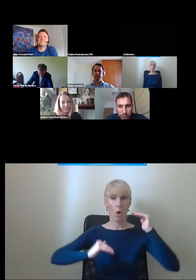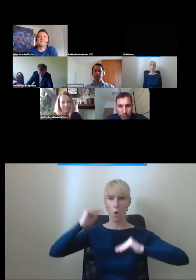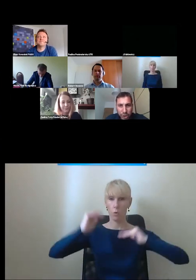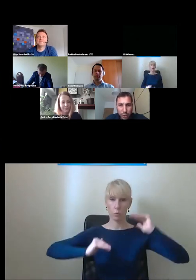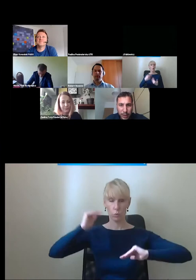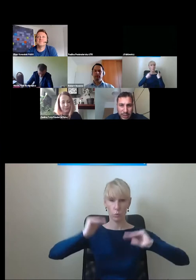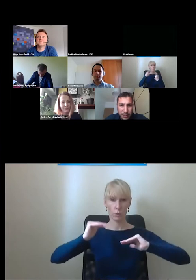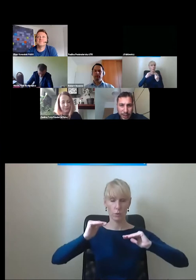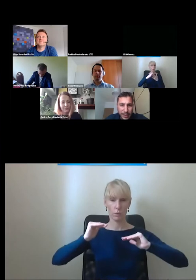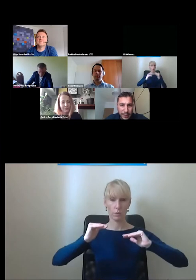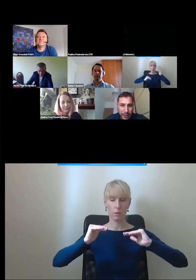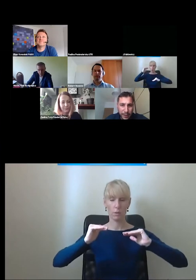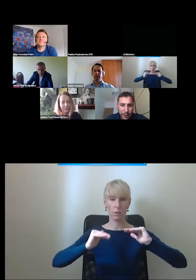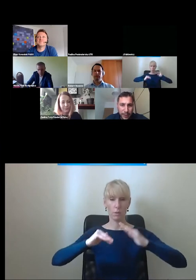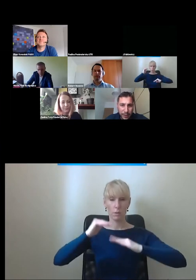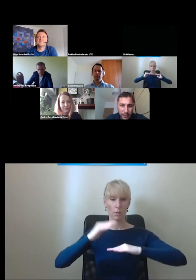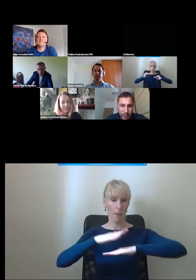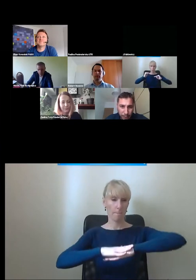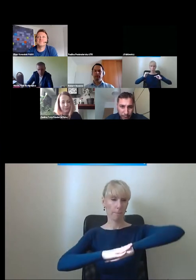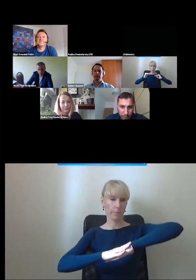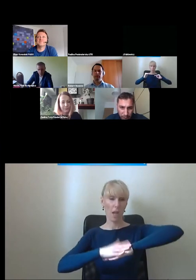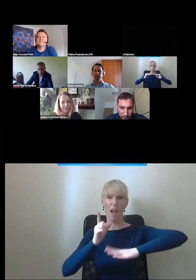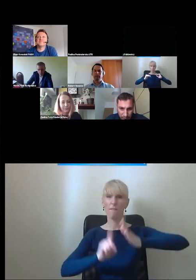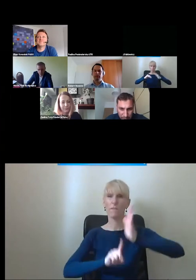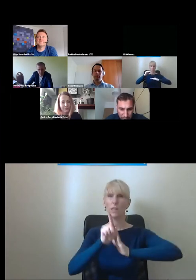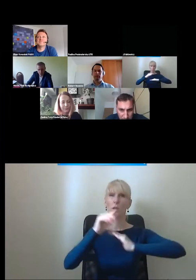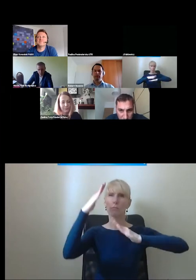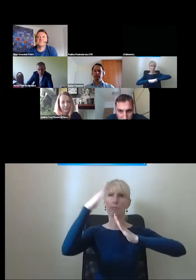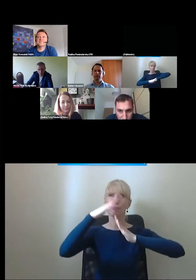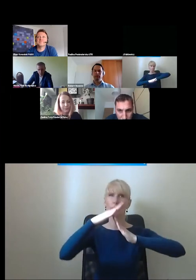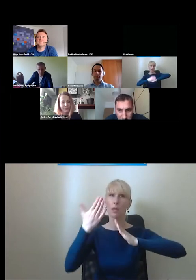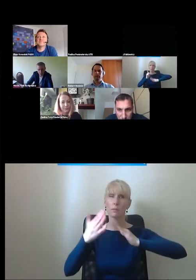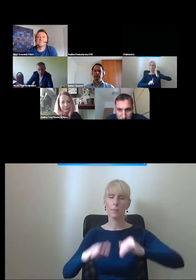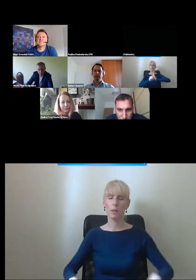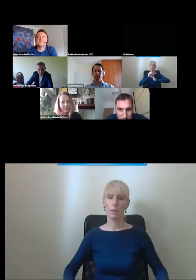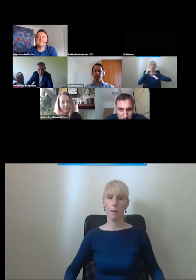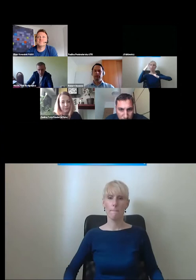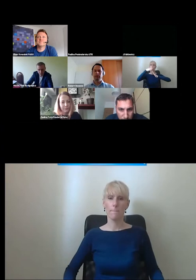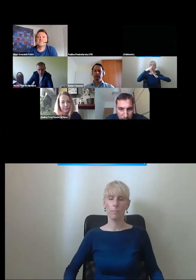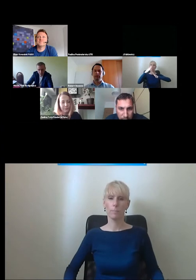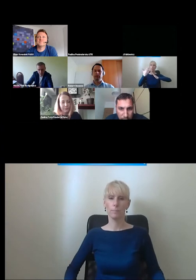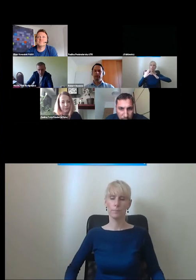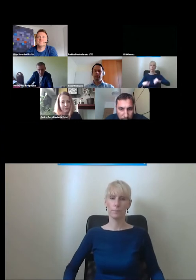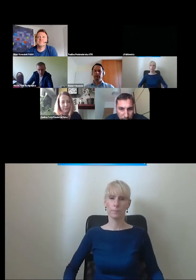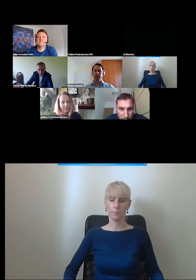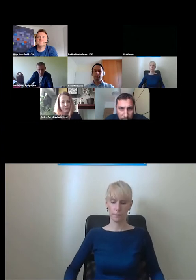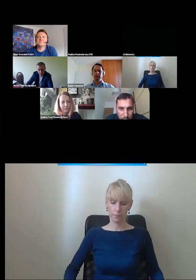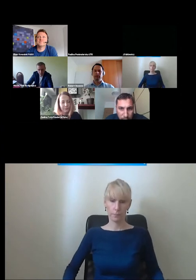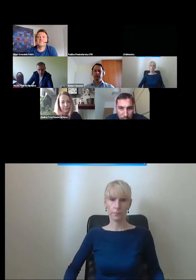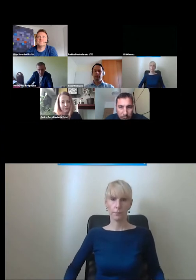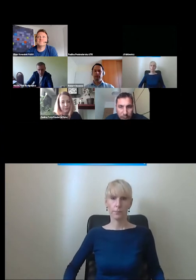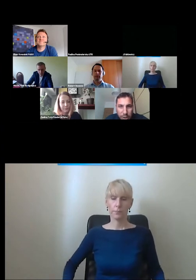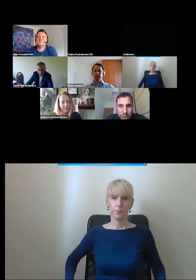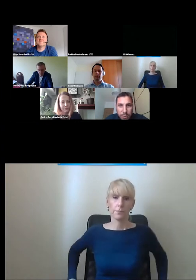wysokości maksymalnej w tej chwili dla pochylni. Właśnie szukam tutaj, jak jest to dokładnie